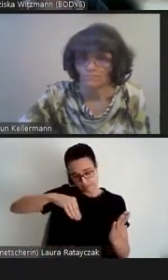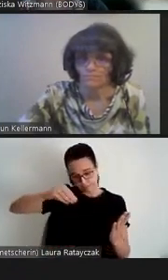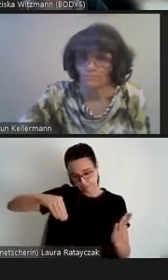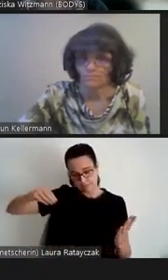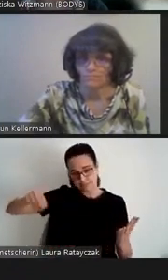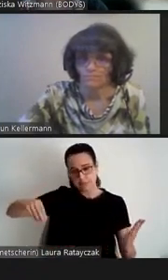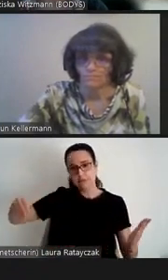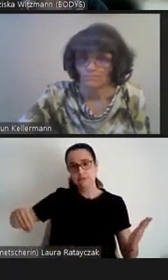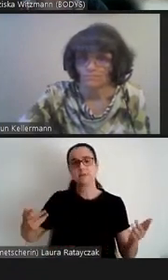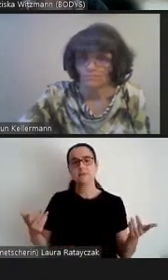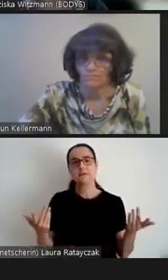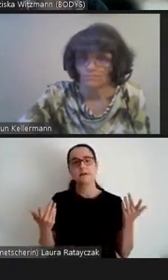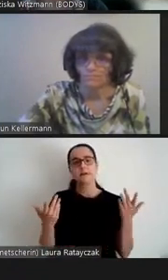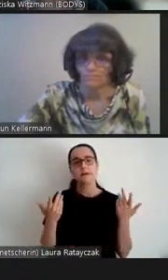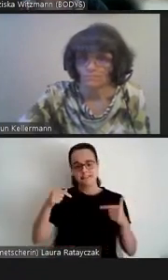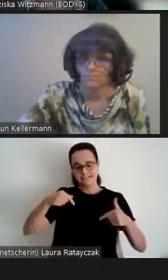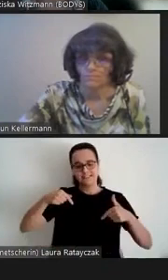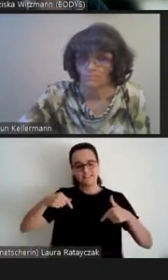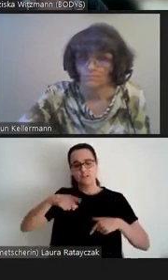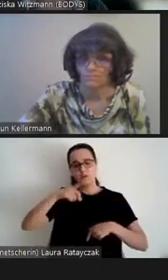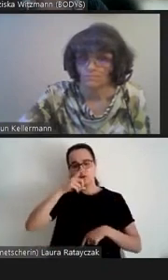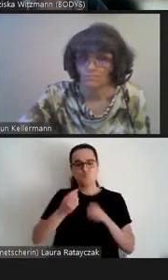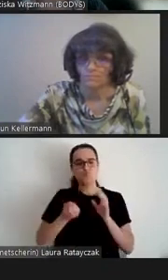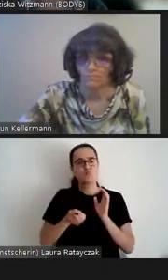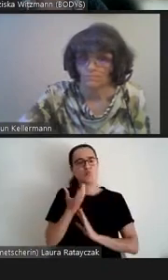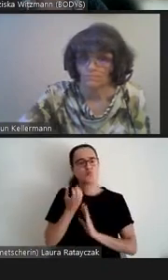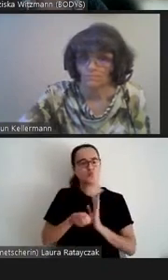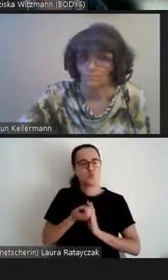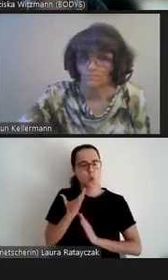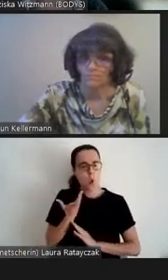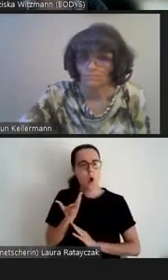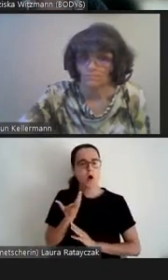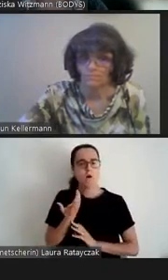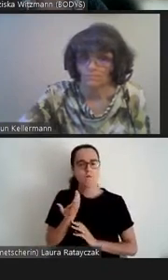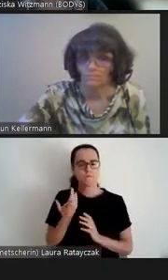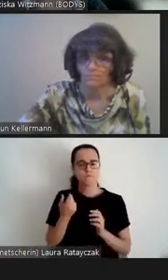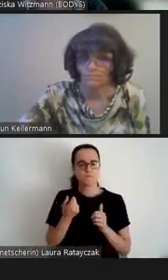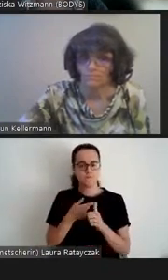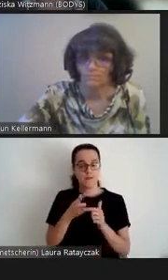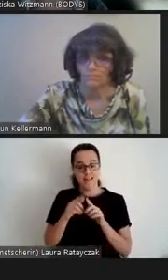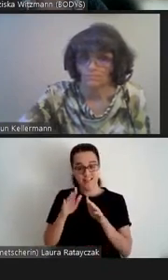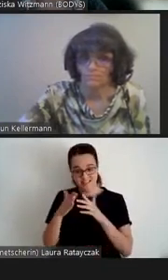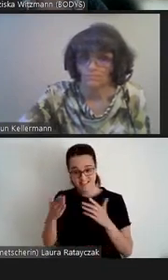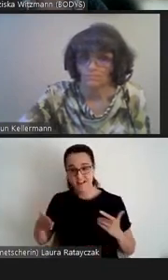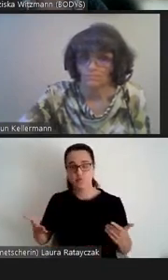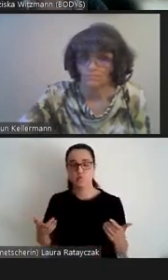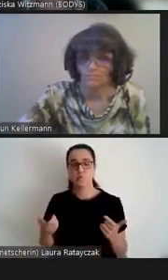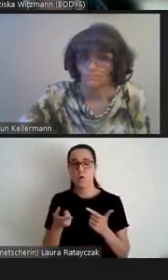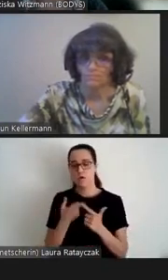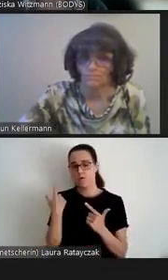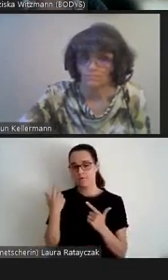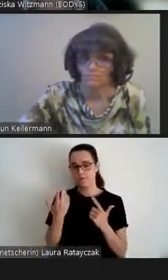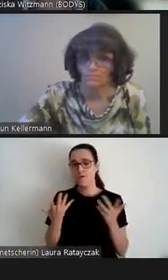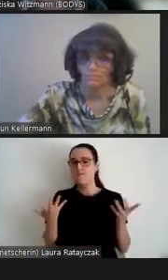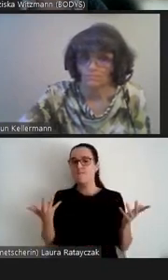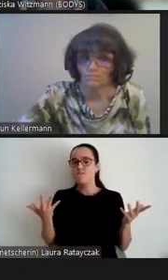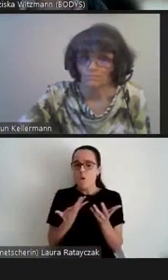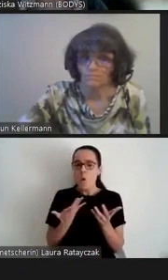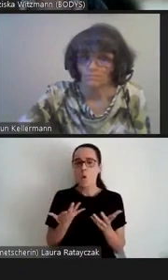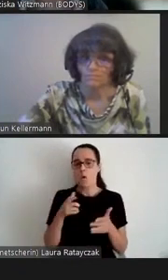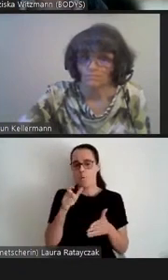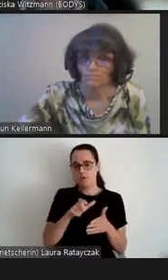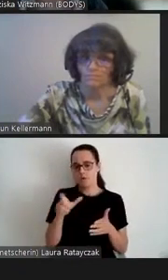in unserer Kultur und in unserer Literatur Menschen mit